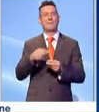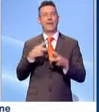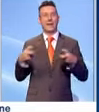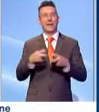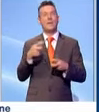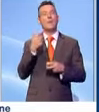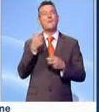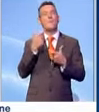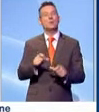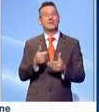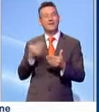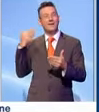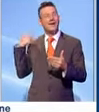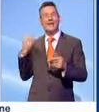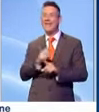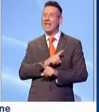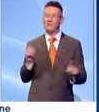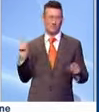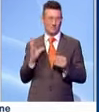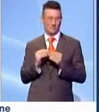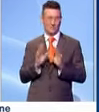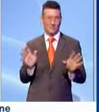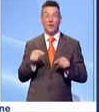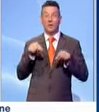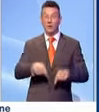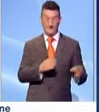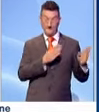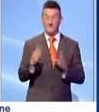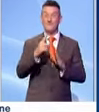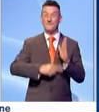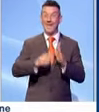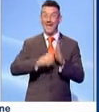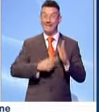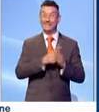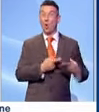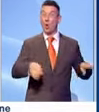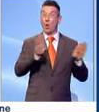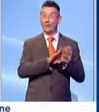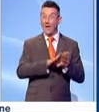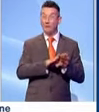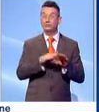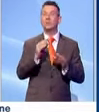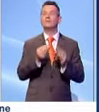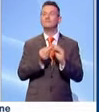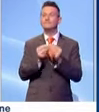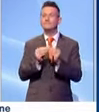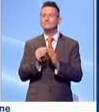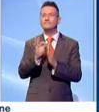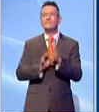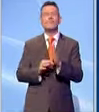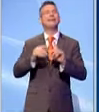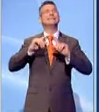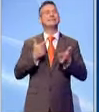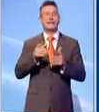Quindi quello che si è realizzato in tutti questi mesi, nei mesi del lockdown, è stato realizzato senza regole